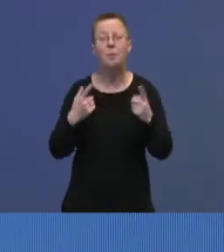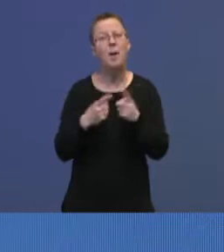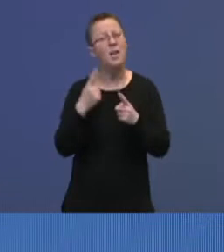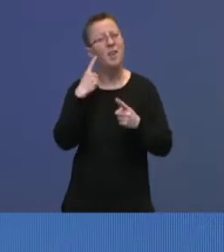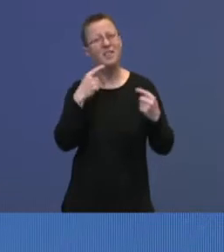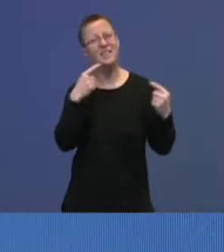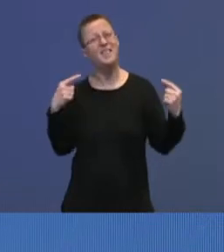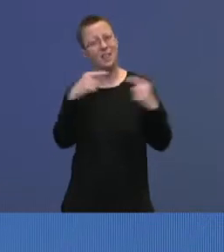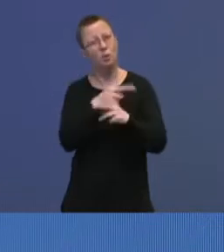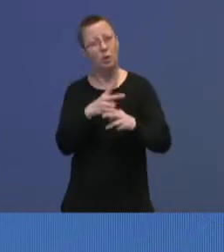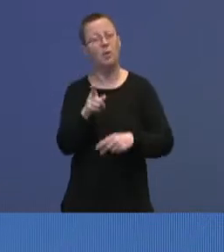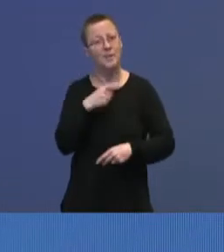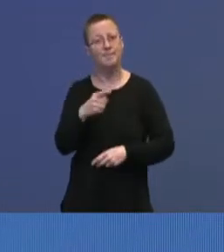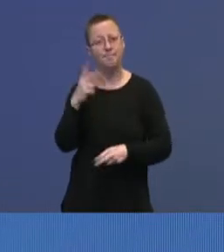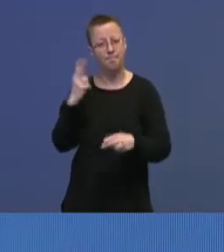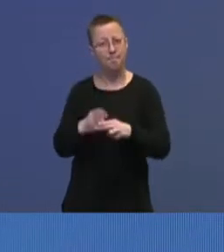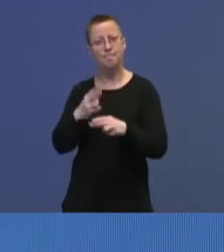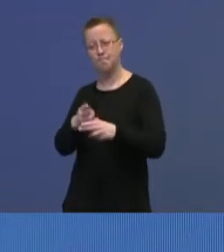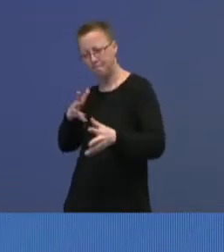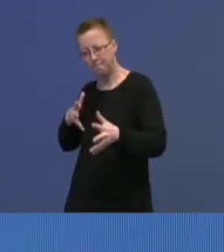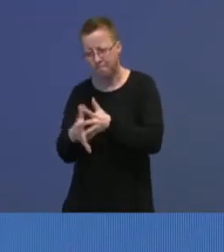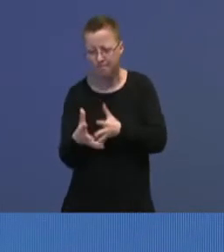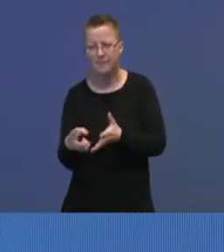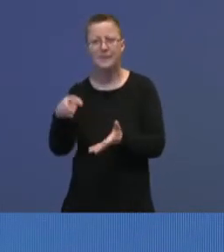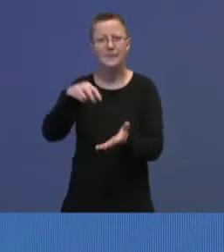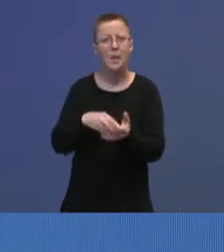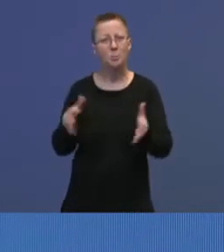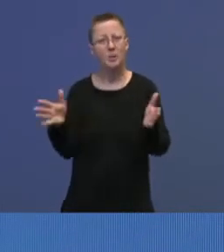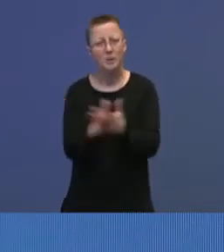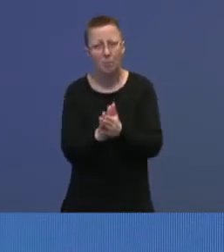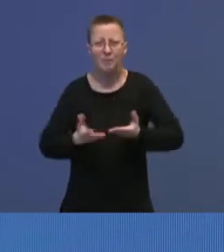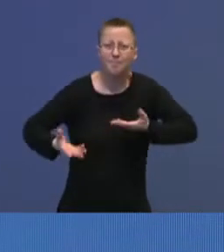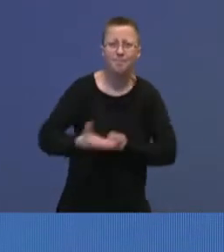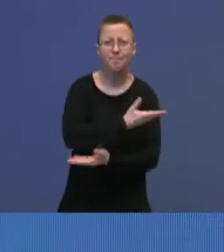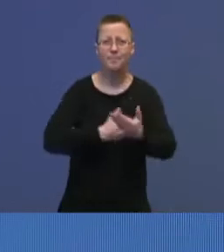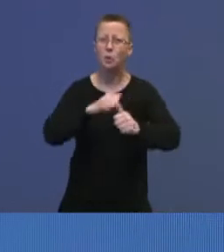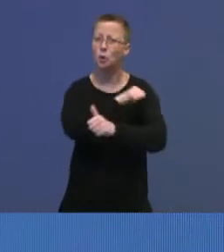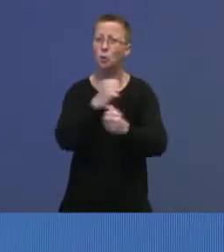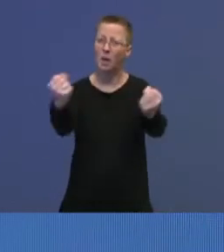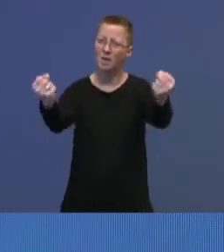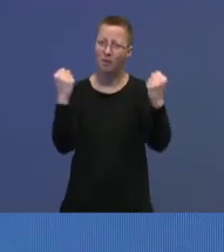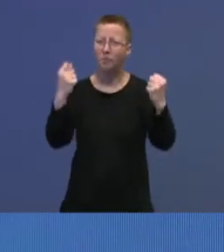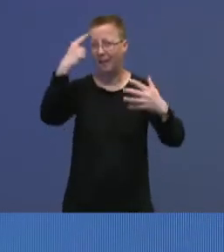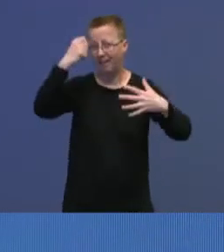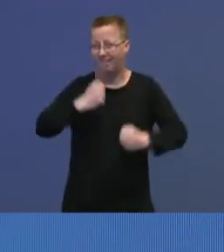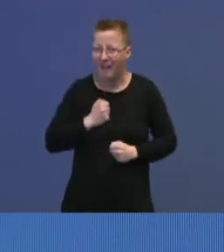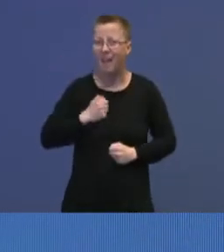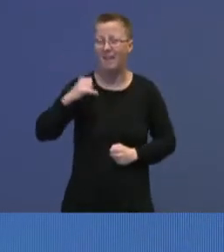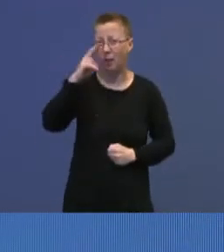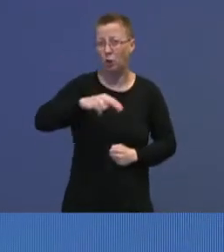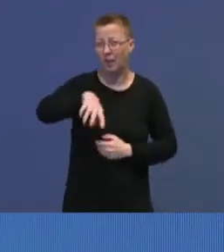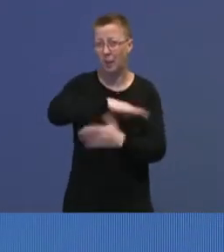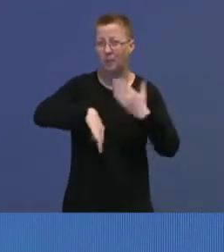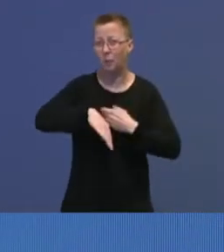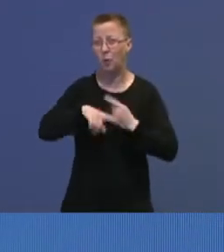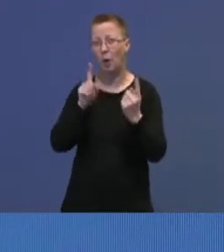vi klarte den krisen ved at vi stilte opp sammen. At det var en stor kraft og tillit i det norske samfunnet til å møte en